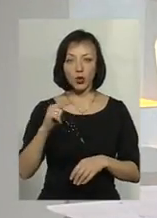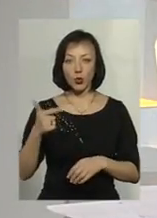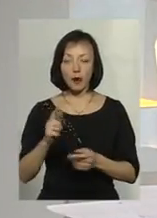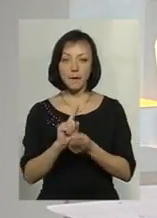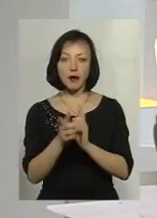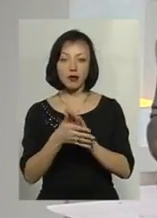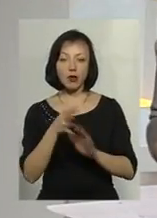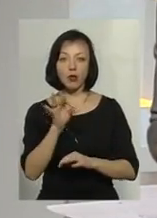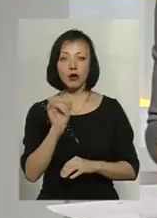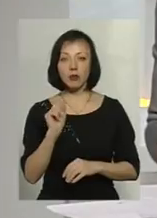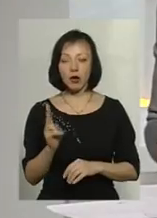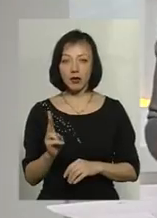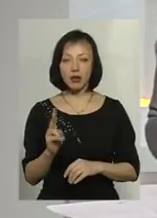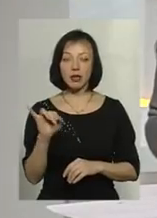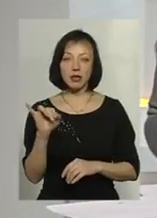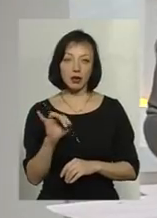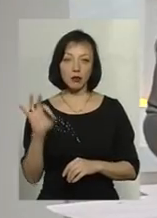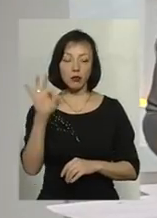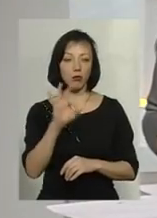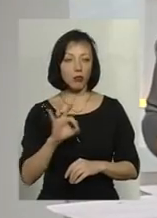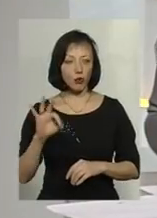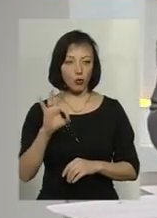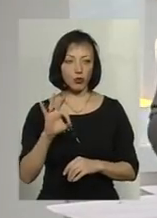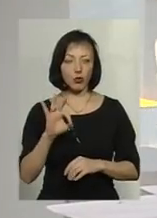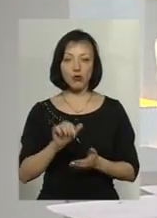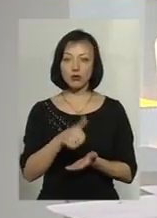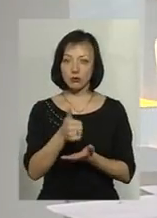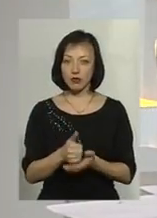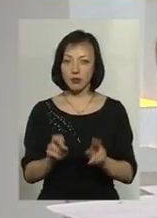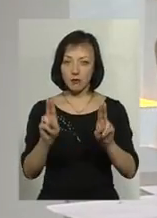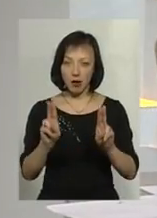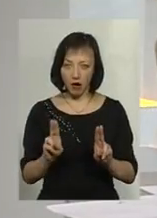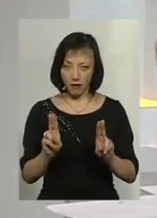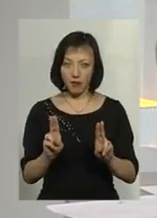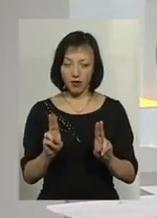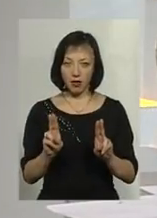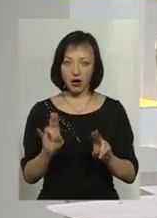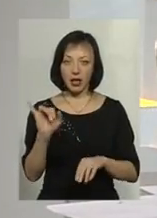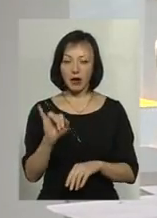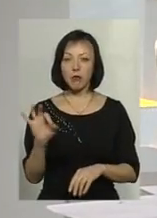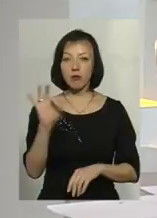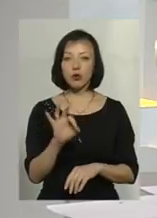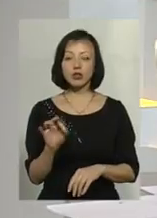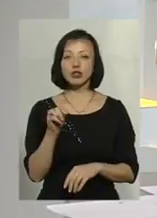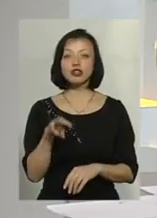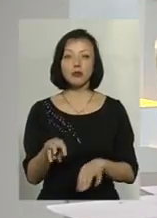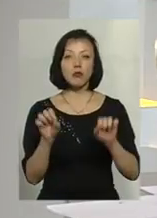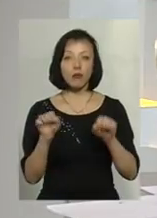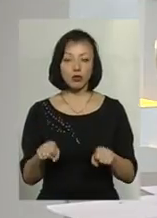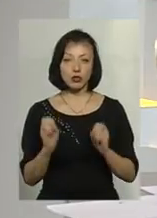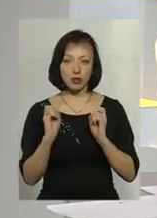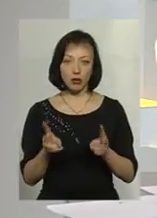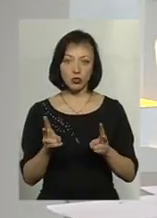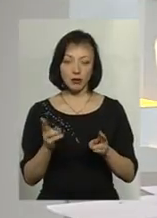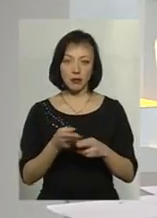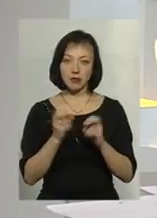мову Ольги Рибак. І про основні правила, і про те, чим може загрожувати